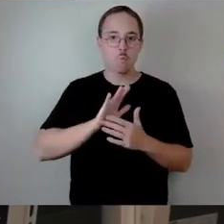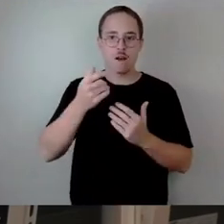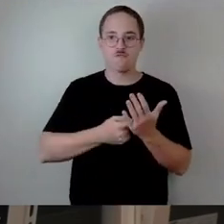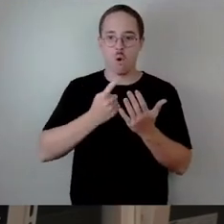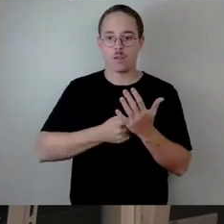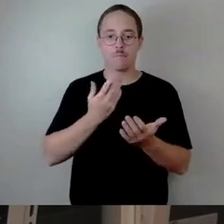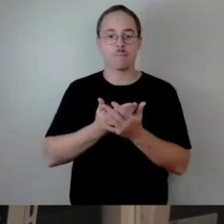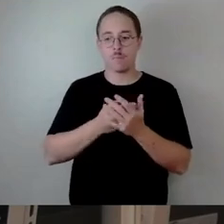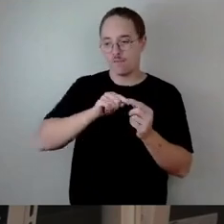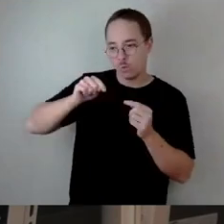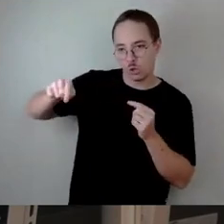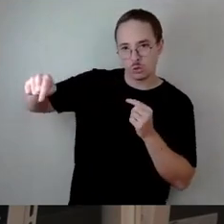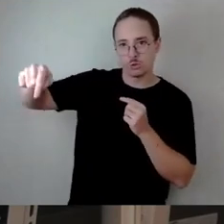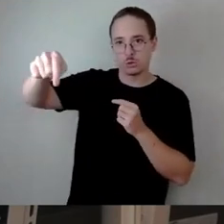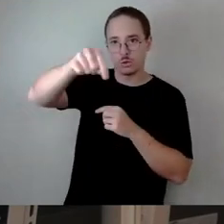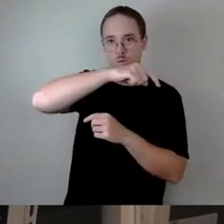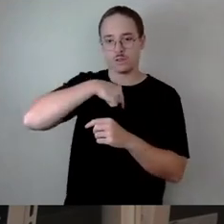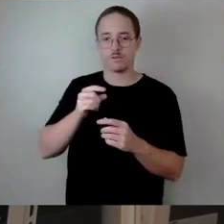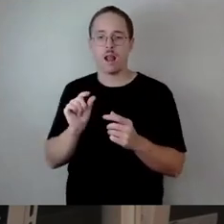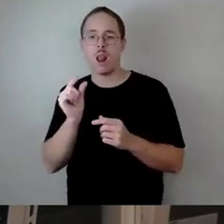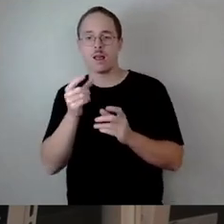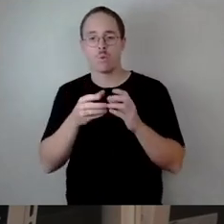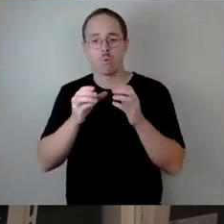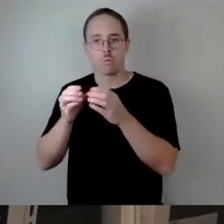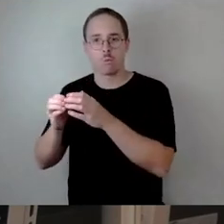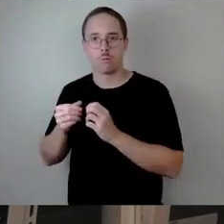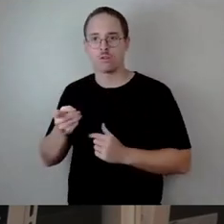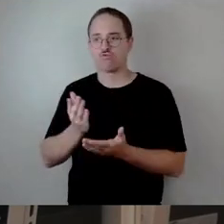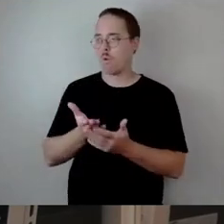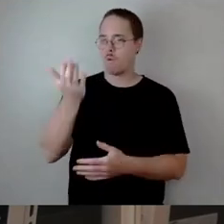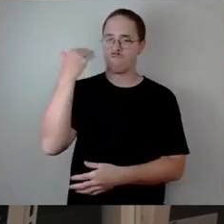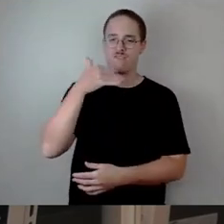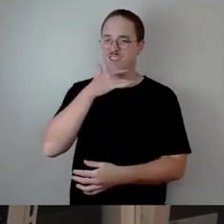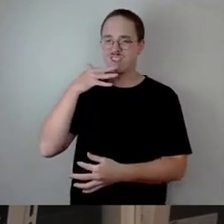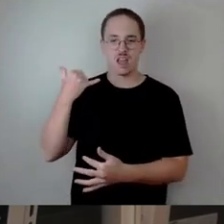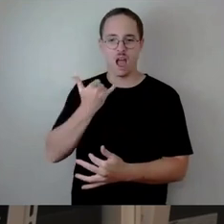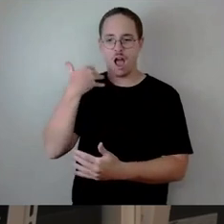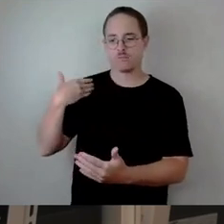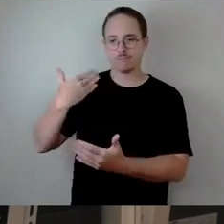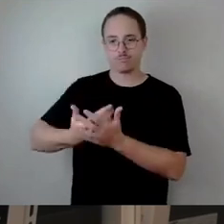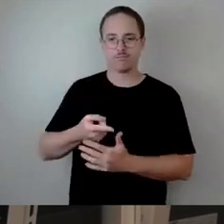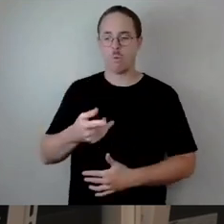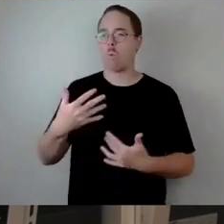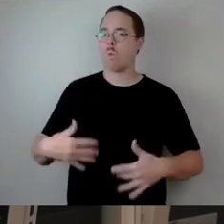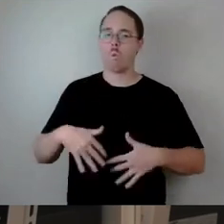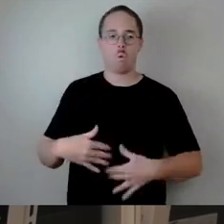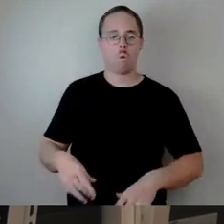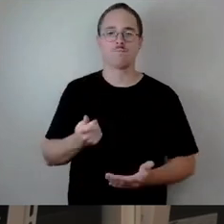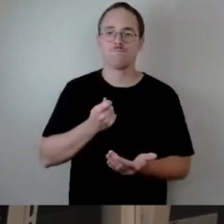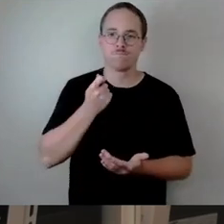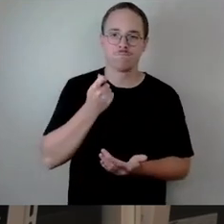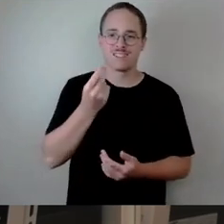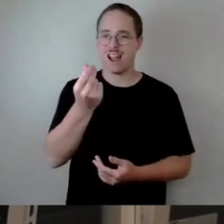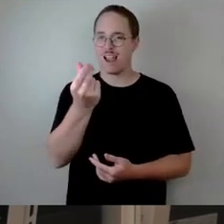Existenzminimum der kommunalen Selbstverwaltung kratzen. Und dann erhoffe ich mir von meinem Bürgermeister, dass er richtig laut spricht. Ob man das mal